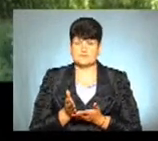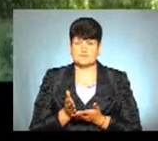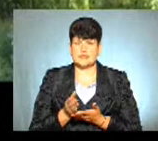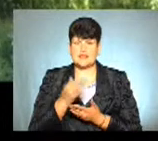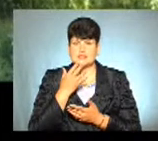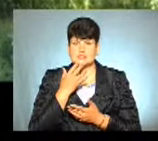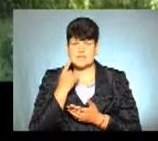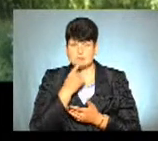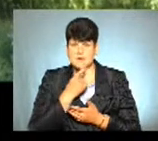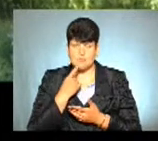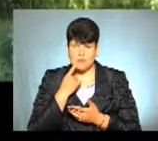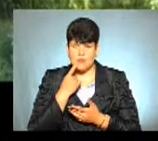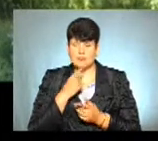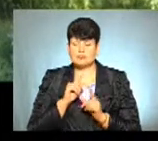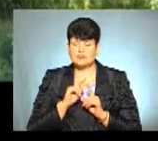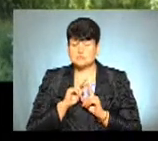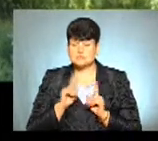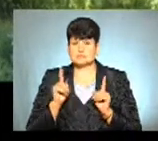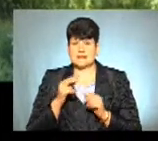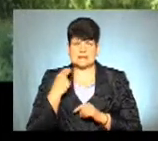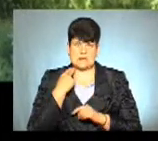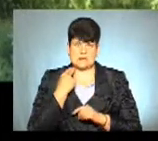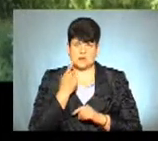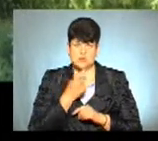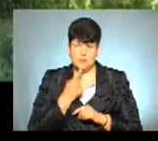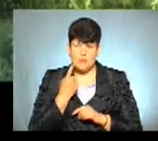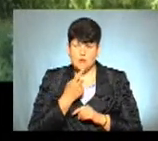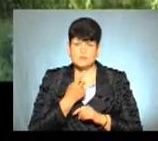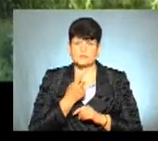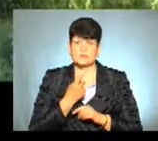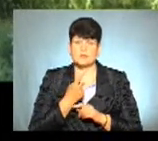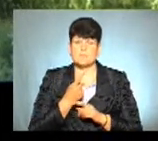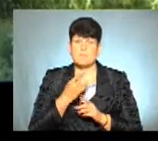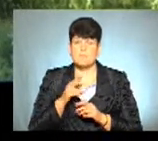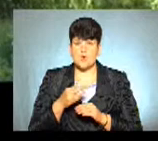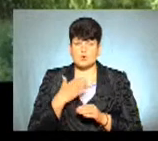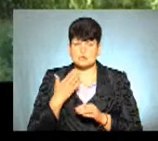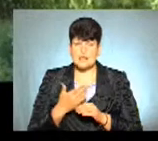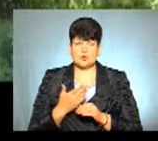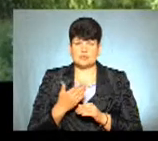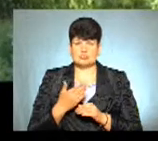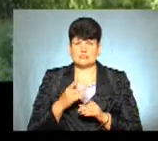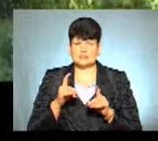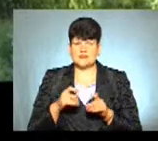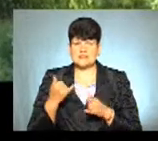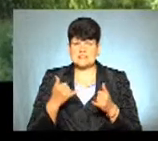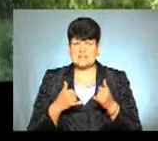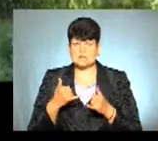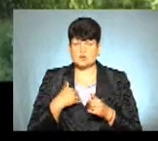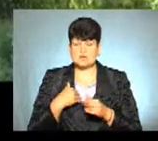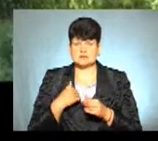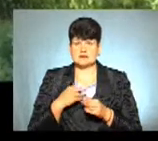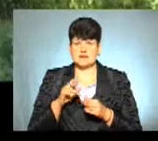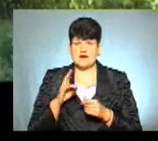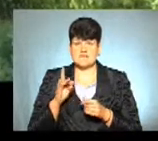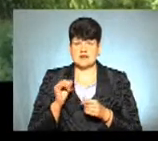іноземних мов, зокрема з англійської. Звичайно, що по останньому тестуванні з хімії у нас явка становить